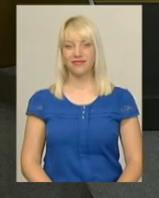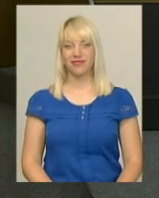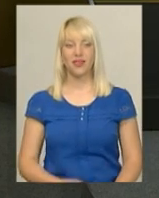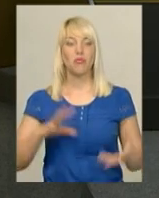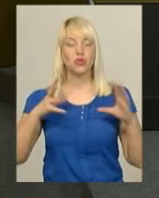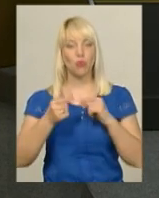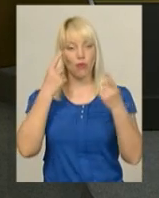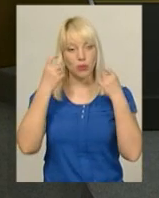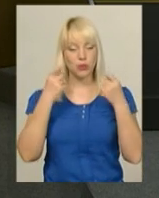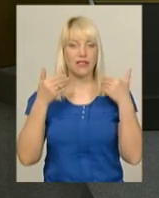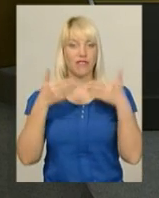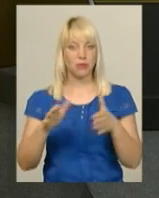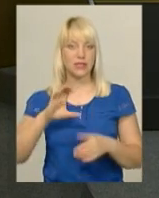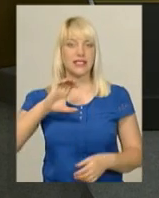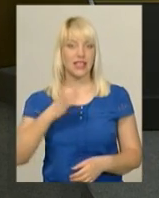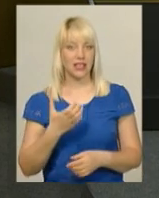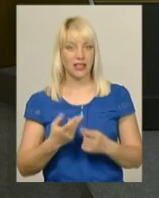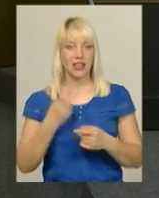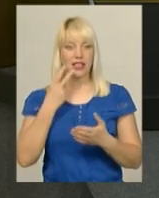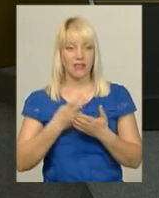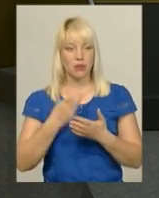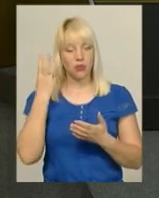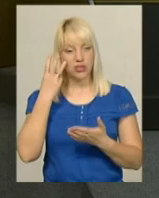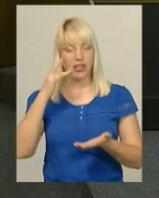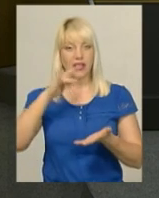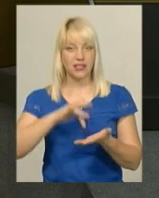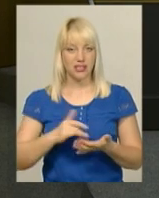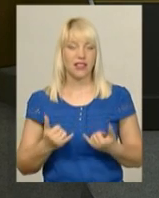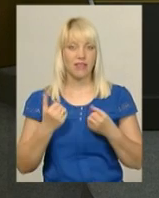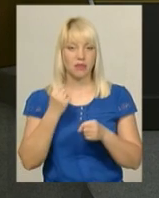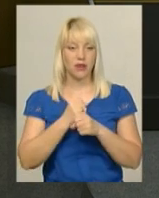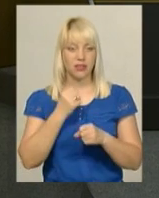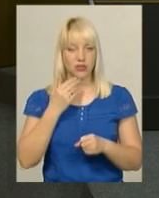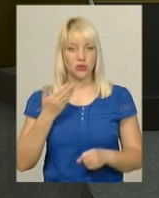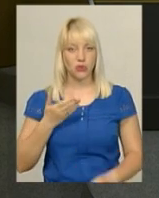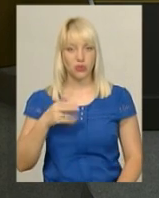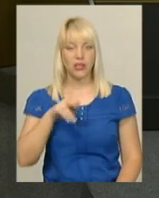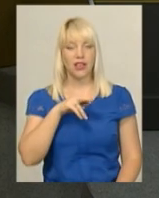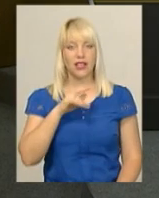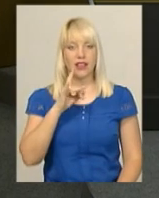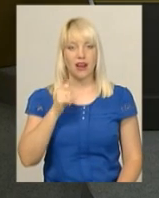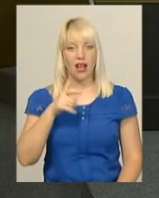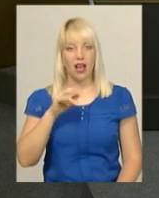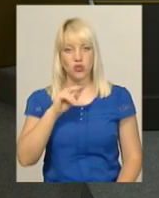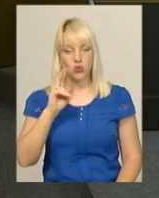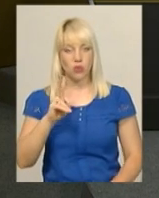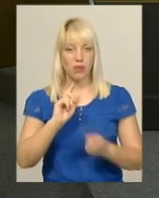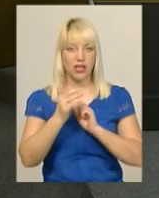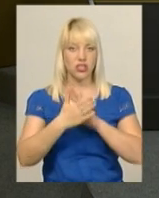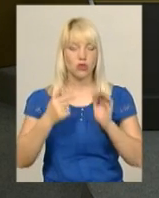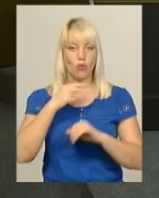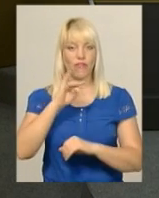Підсумковий інформаційний випуск середи в ефірі телеканалу «Поділя Центр» у студії Надія Драганчук та диктор жестової мови Оксана Фіновська.